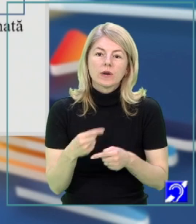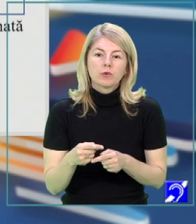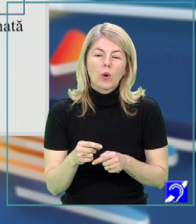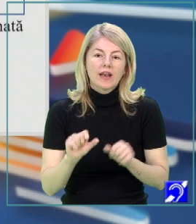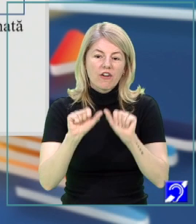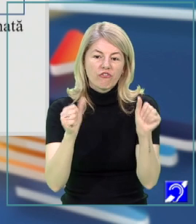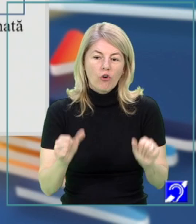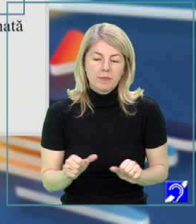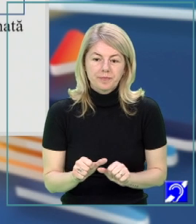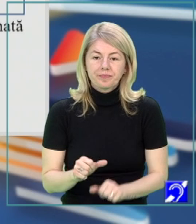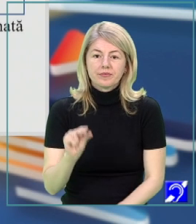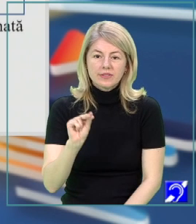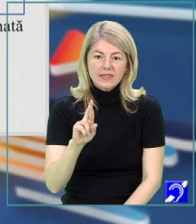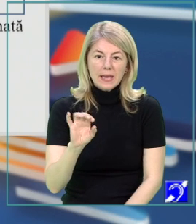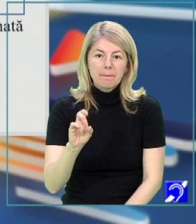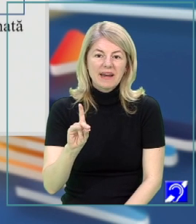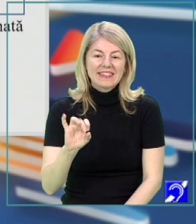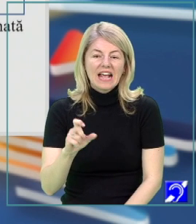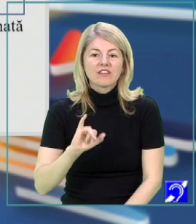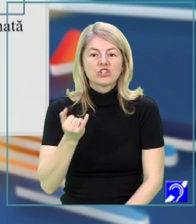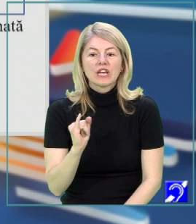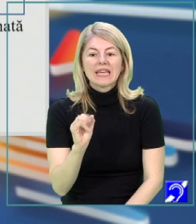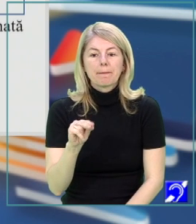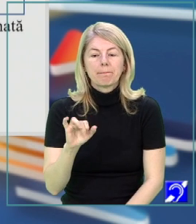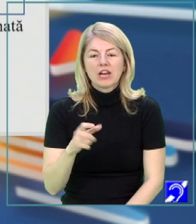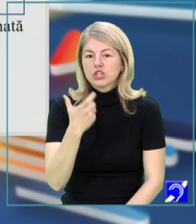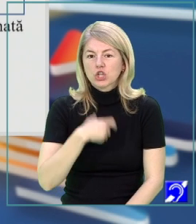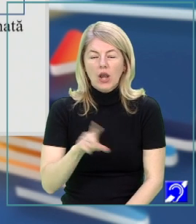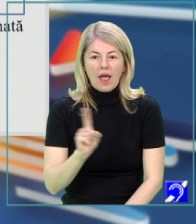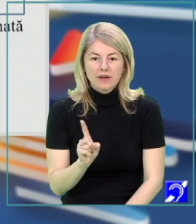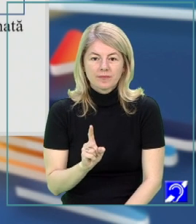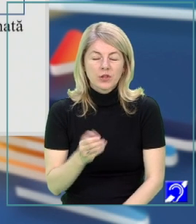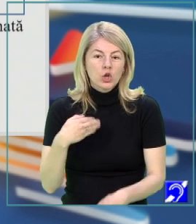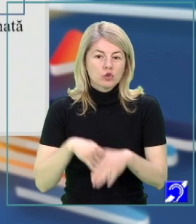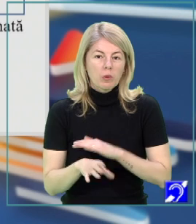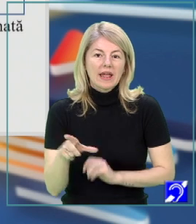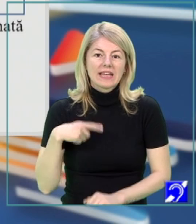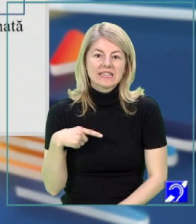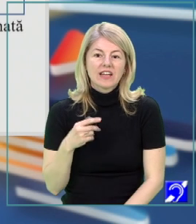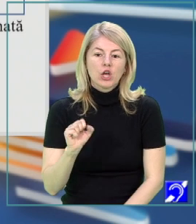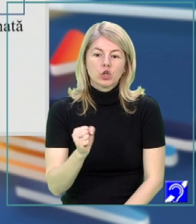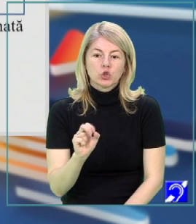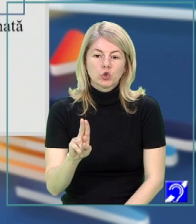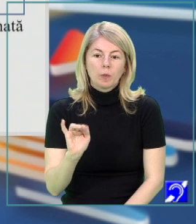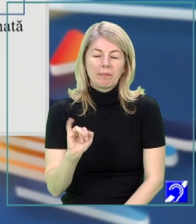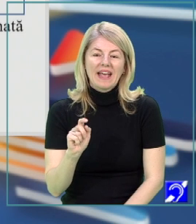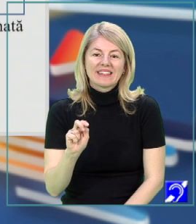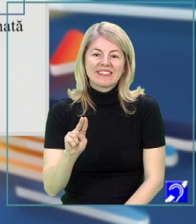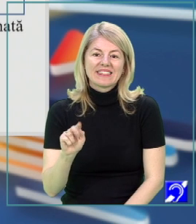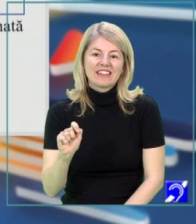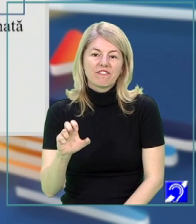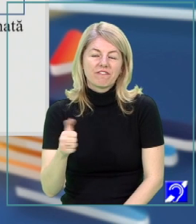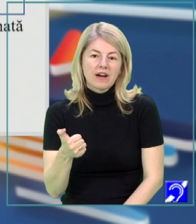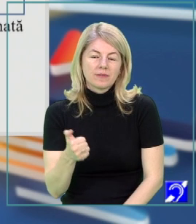trăsături, verb predicativ și impersonal, ceea ce înseamnă că subordonata va fi subiectivă, pentru că subiectiva